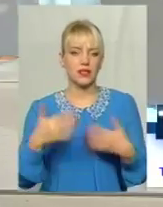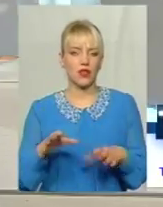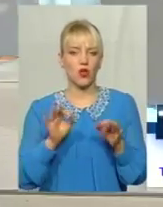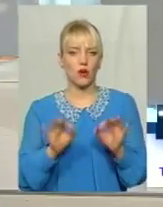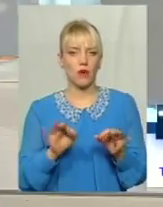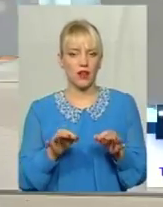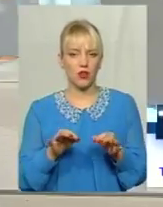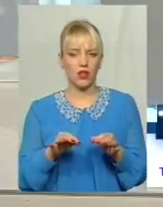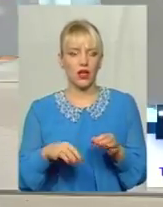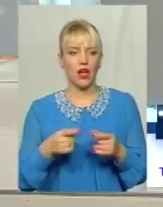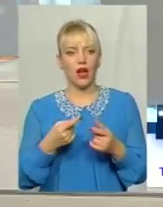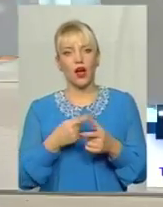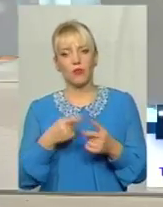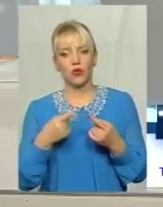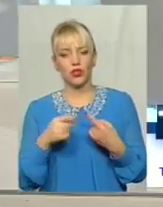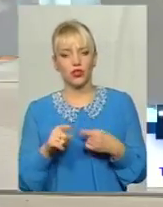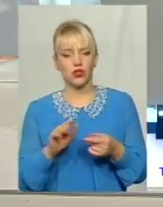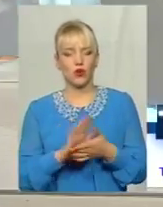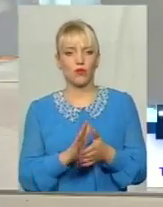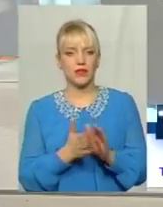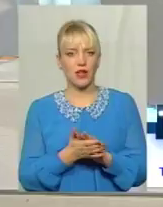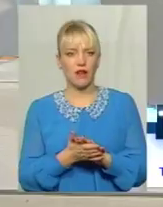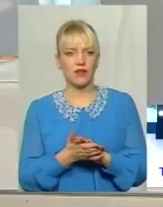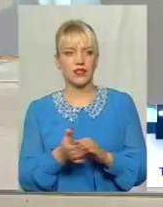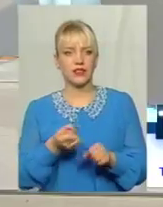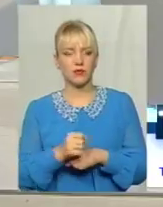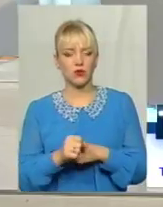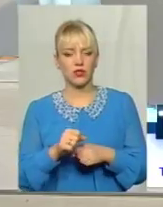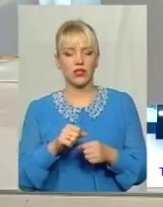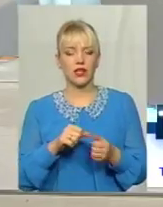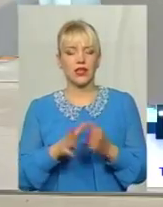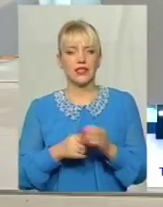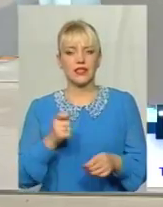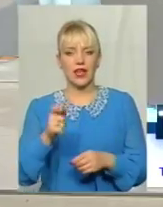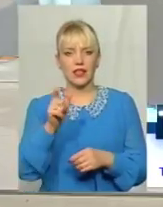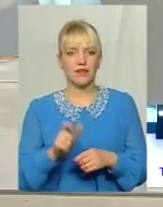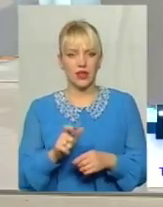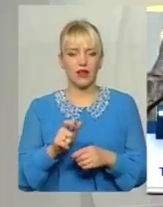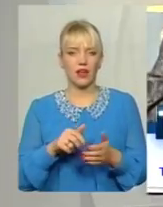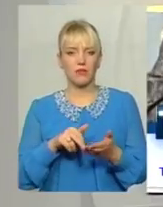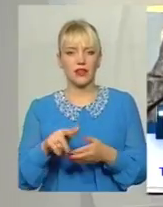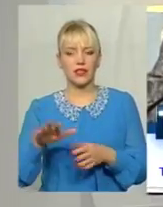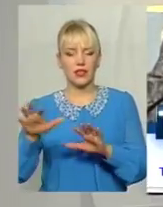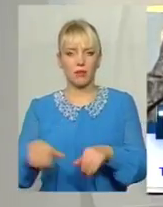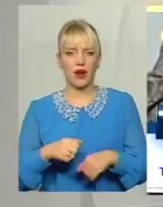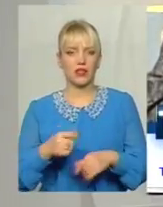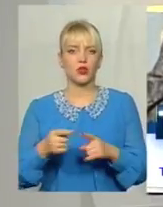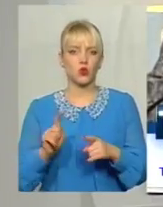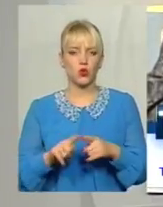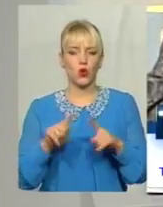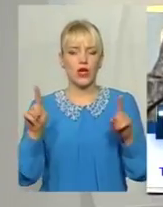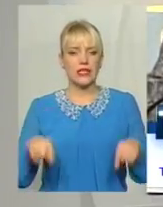Або інші обставини змусили піти заявника і забрати заяву з